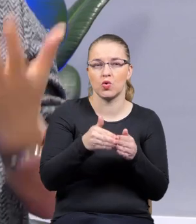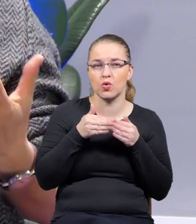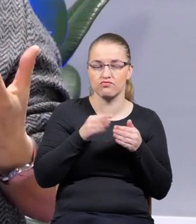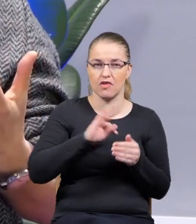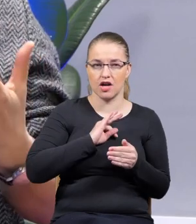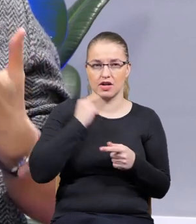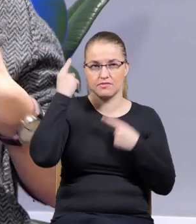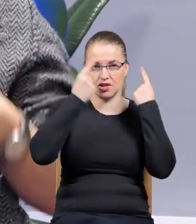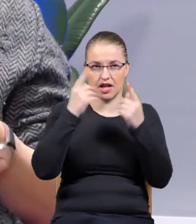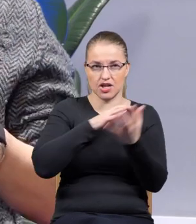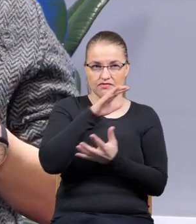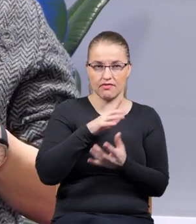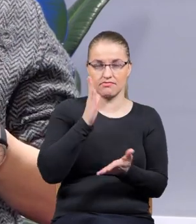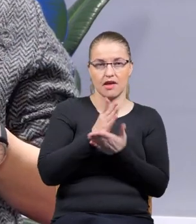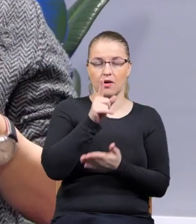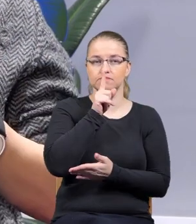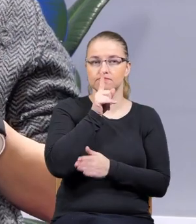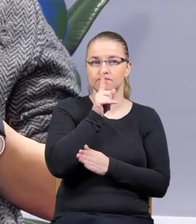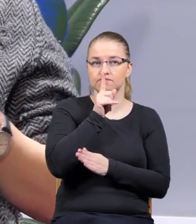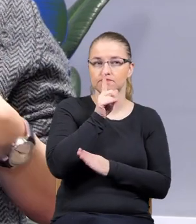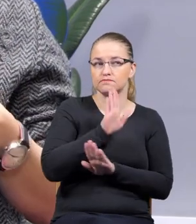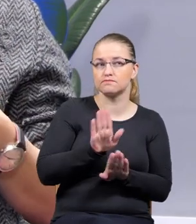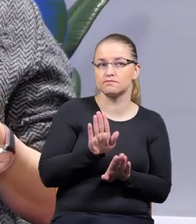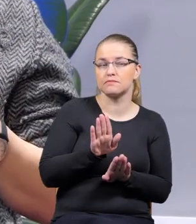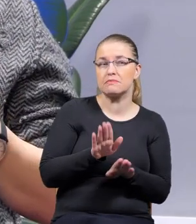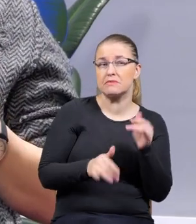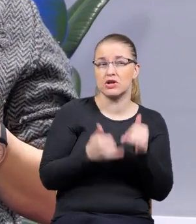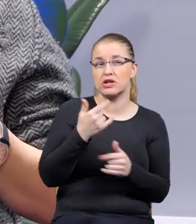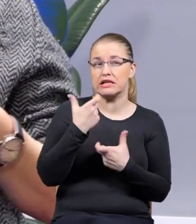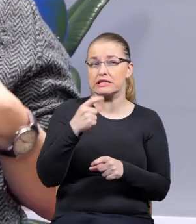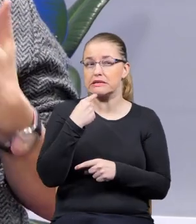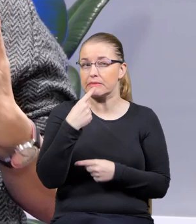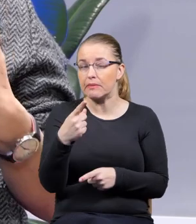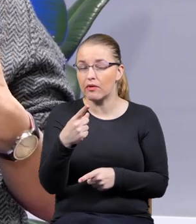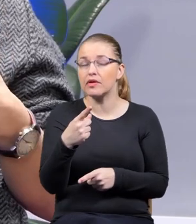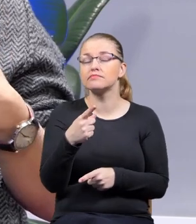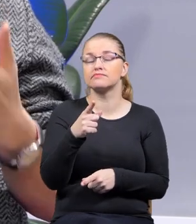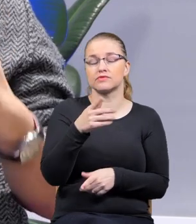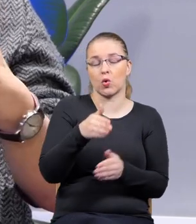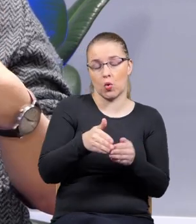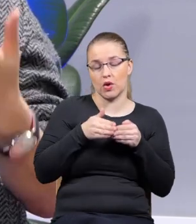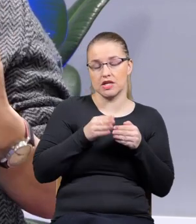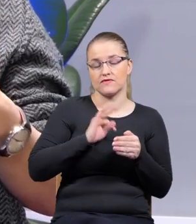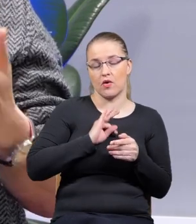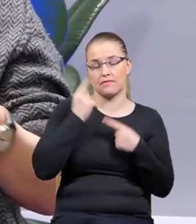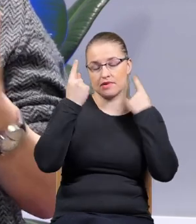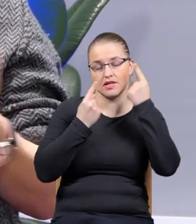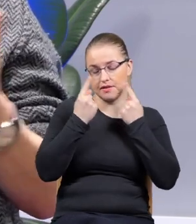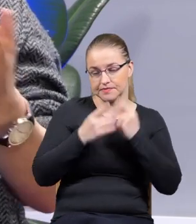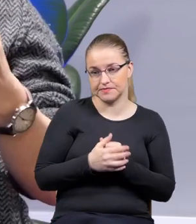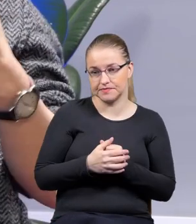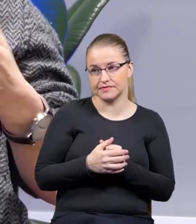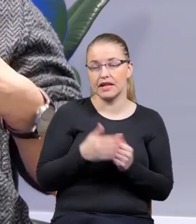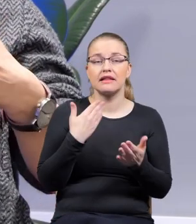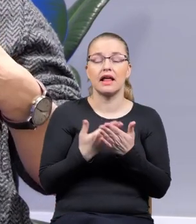nasz światopogląd jest milczenie, gdybyśmy nie wydawali z siebie żadnego słowa, więc w jakim sensie literatura, czy jest taka